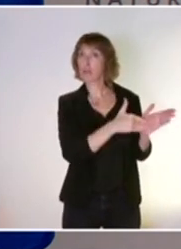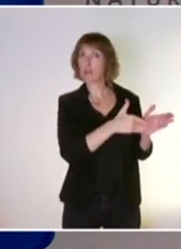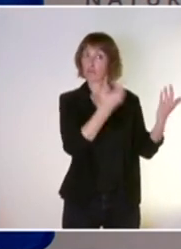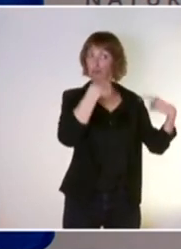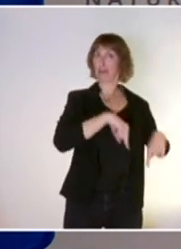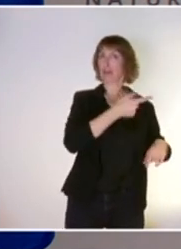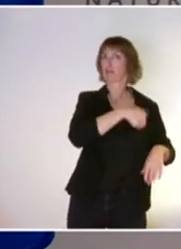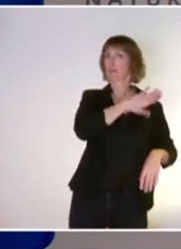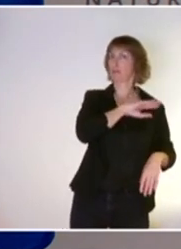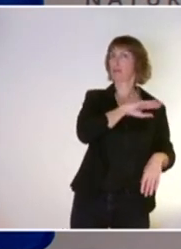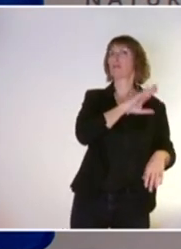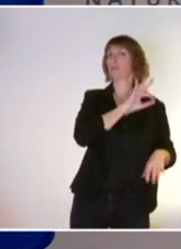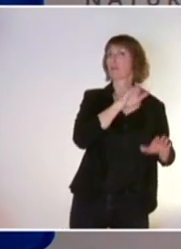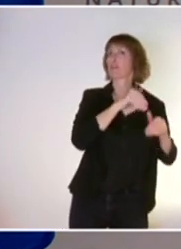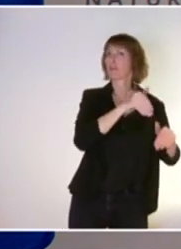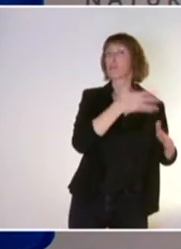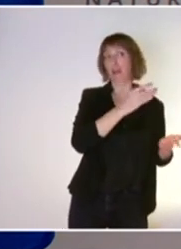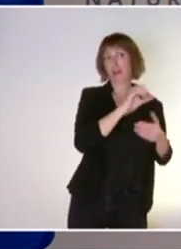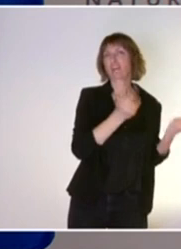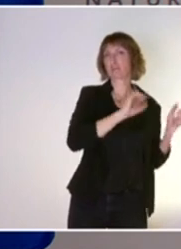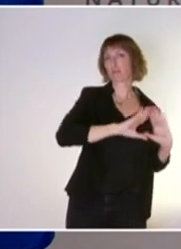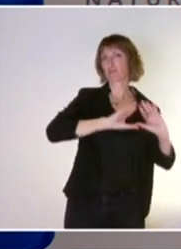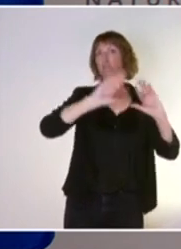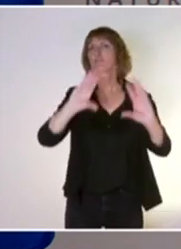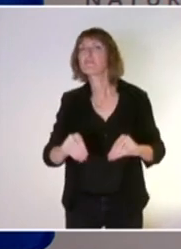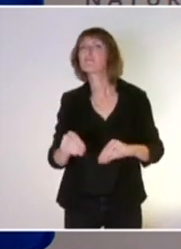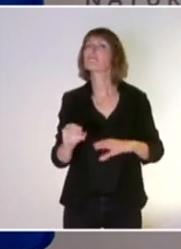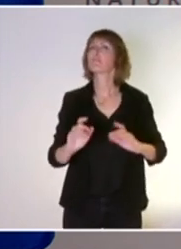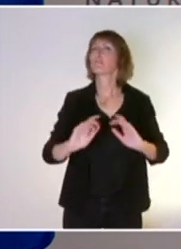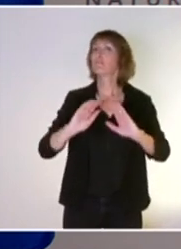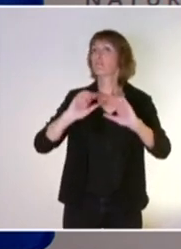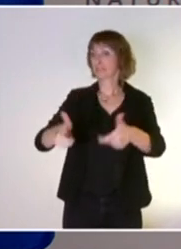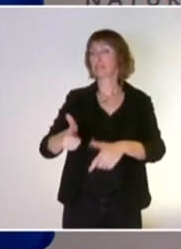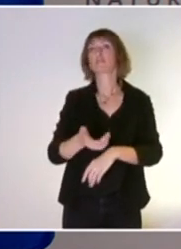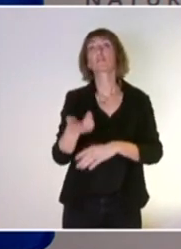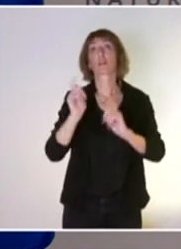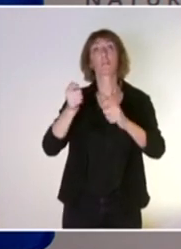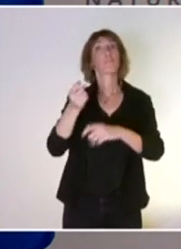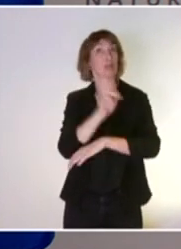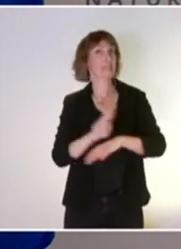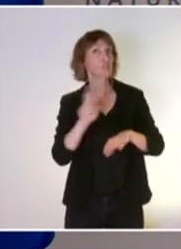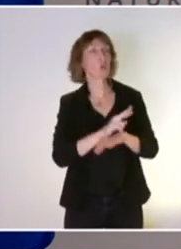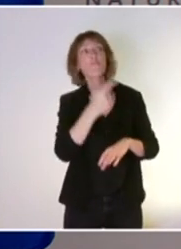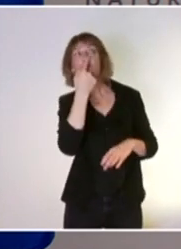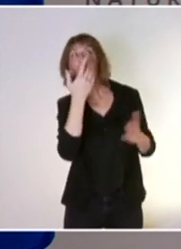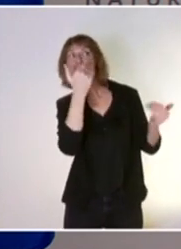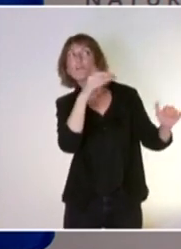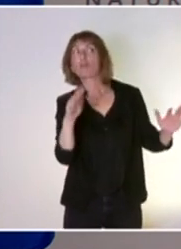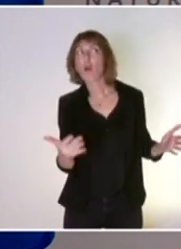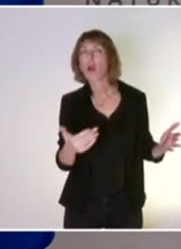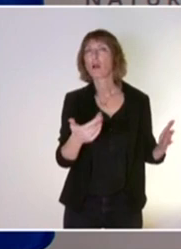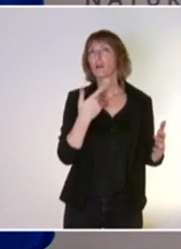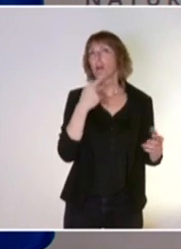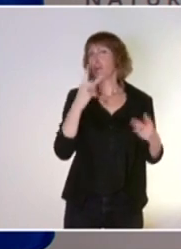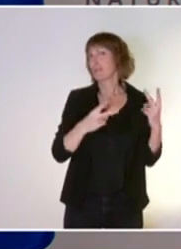si l'État en garde la responsabilité juridique. Qu'est-ce que vous attendez ? Est-ce que ce n pas prendre le risque d'un développement à plusieurs